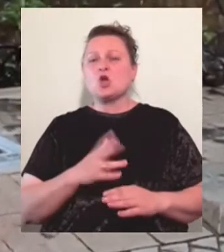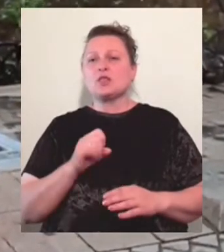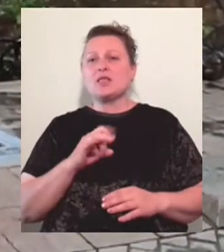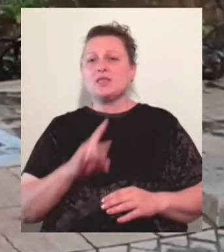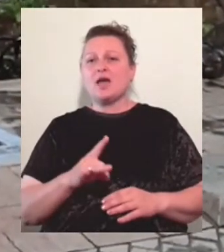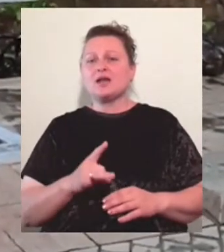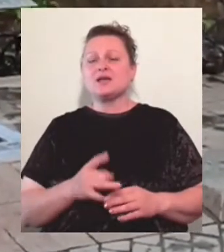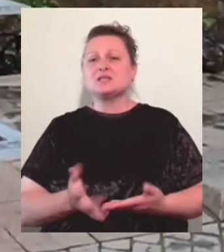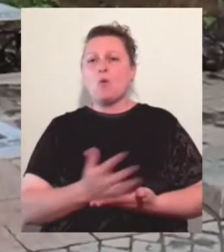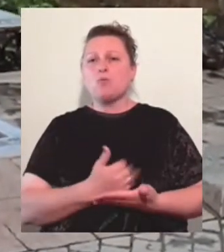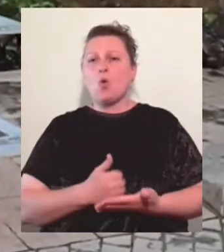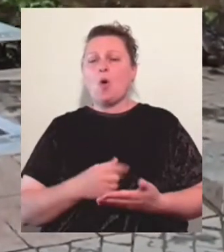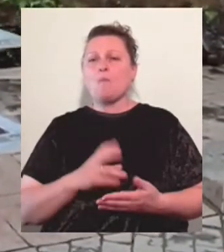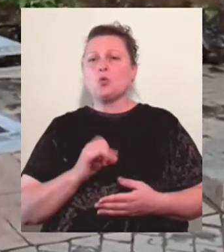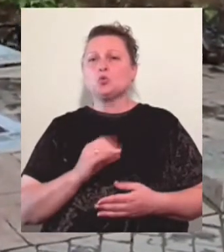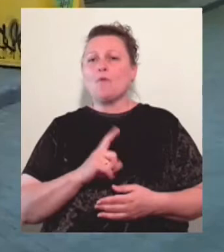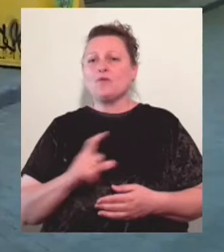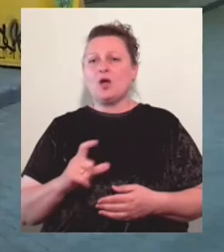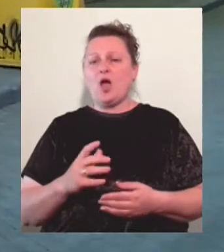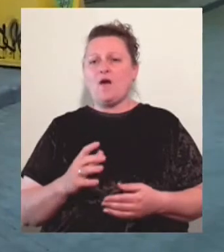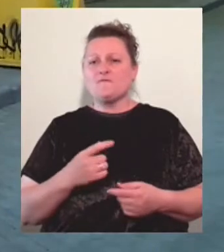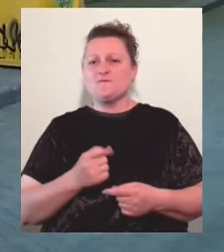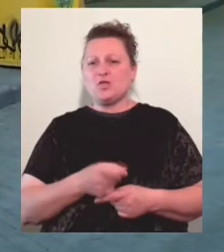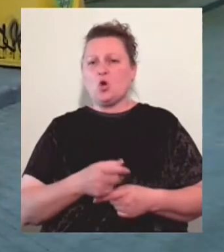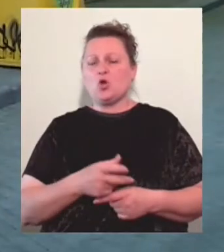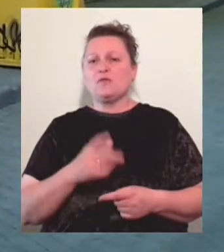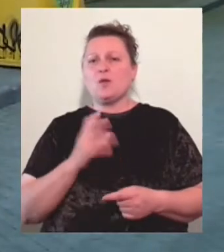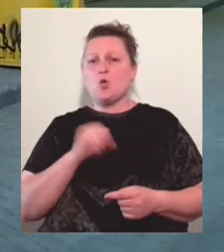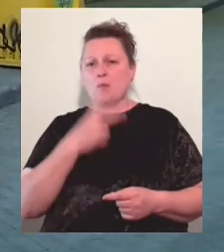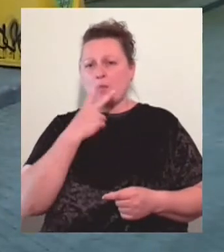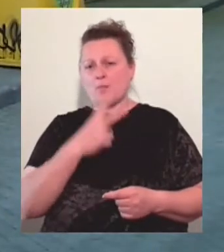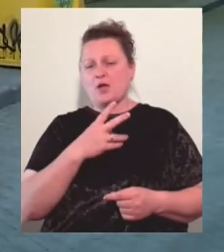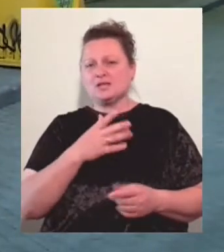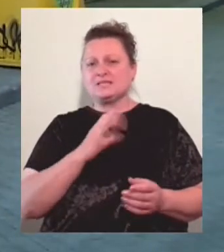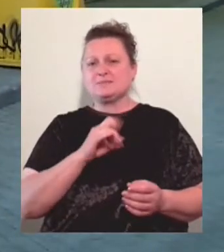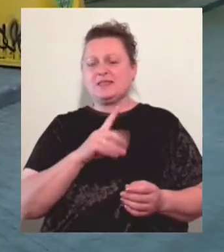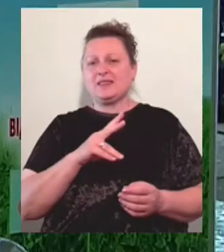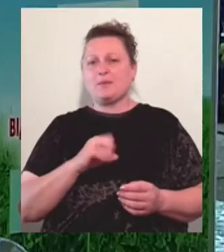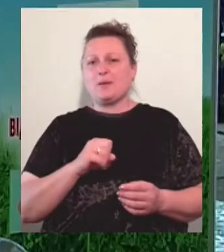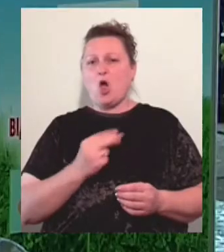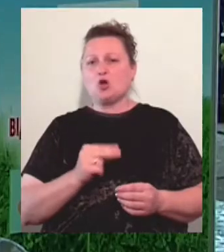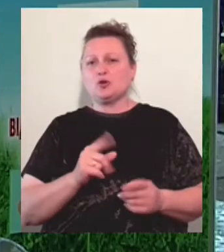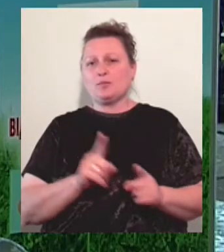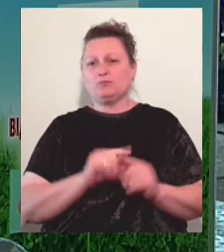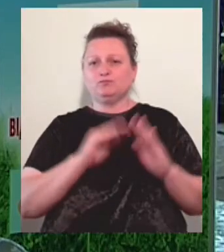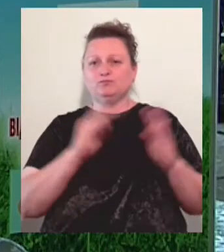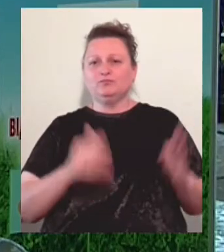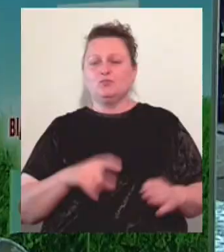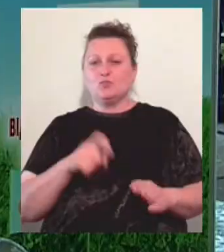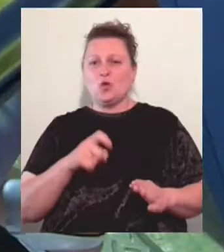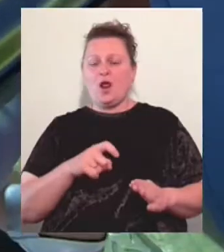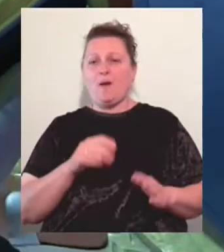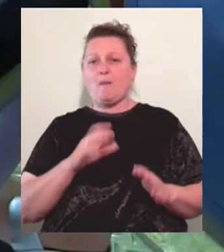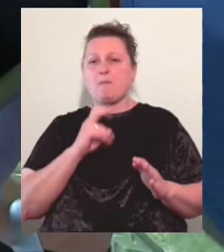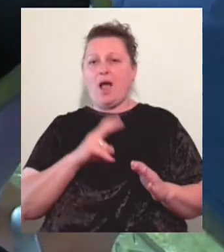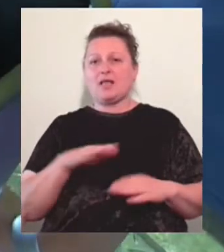твердих побутових відходів розташована під землею. На поверхні можна побачити сміттєприймачі, які зовні нагадують урну. Зверху бак накритий